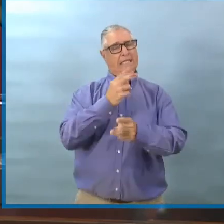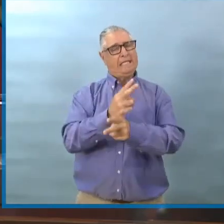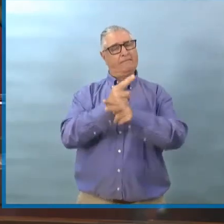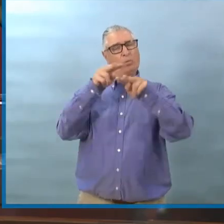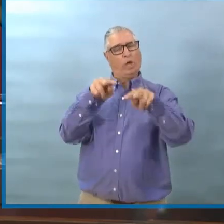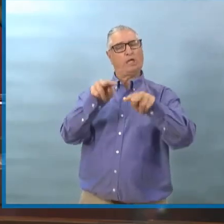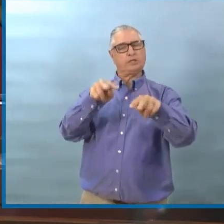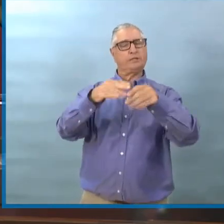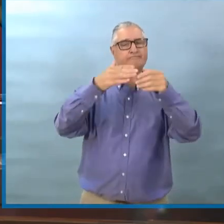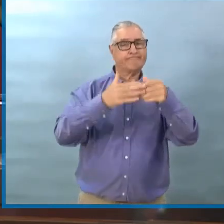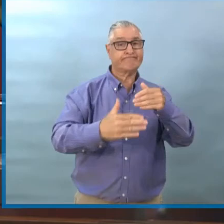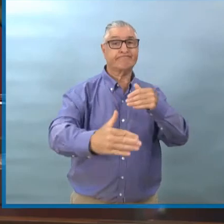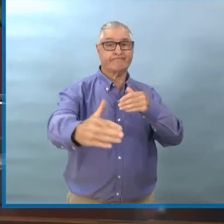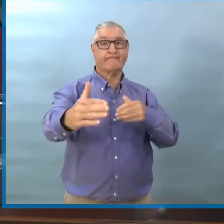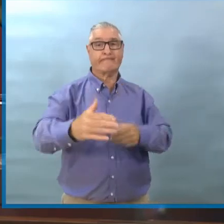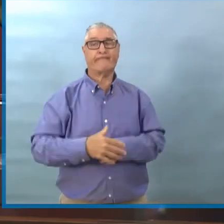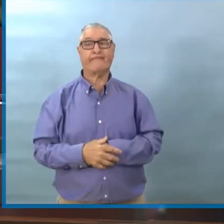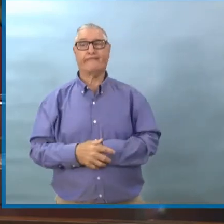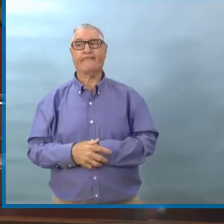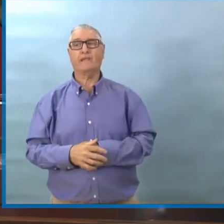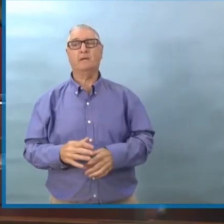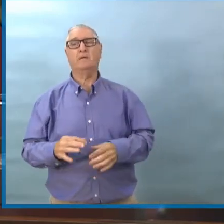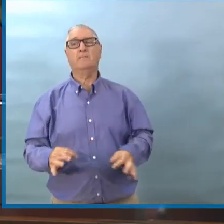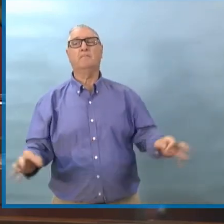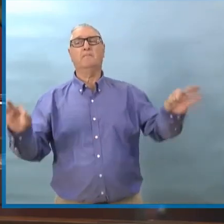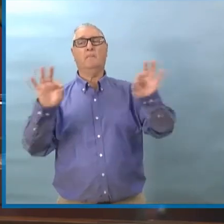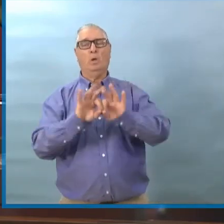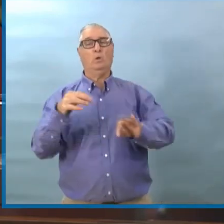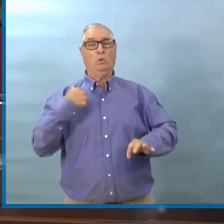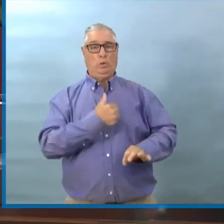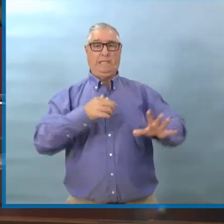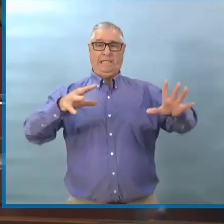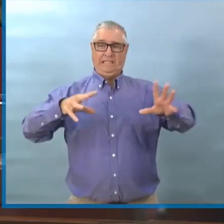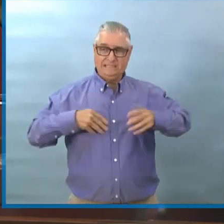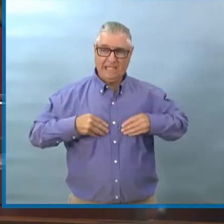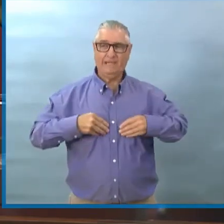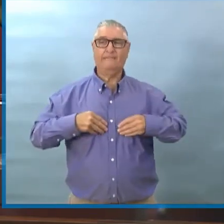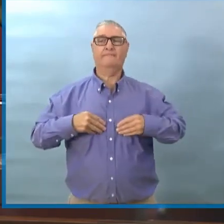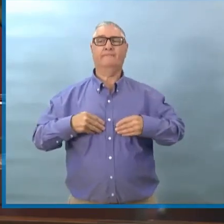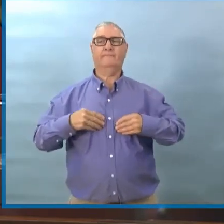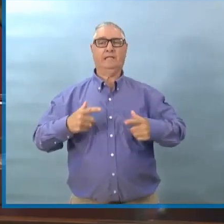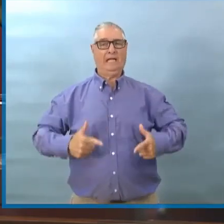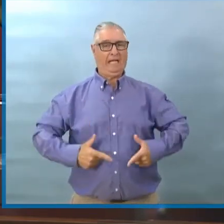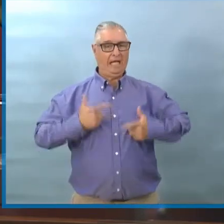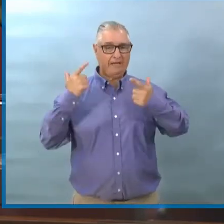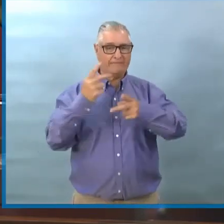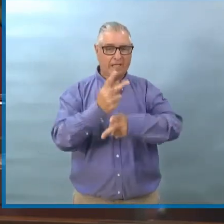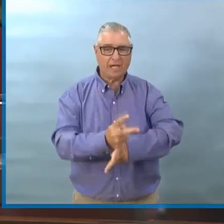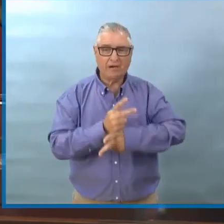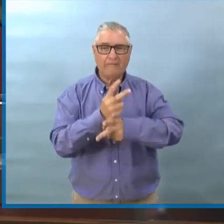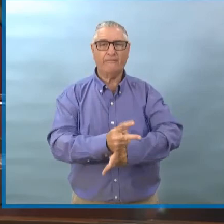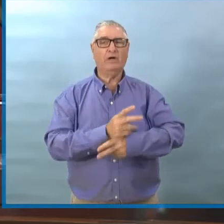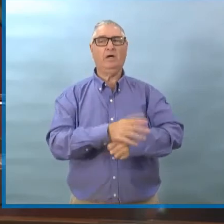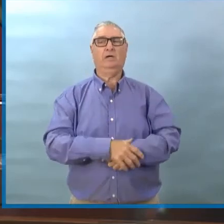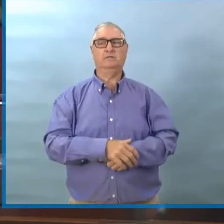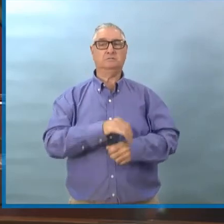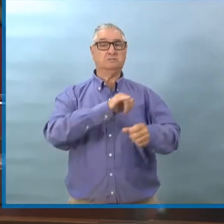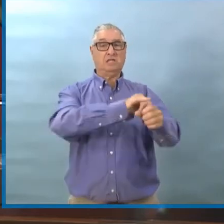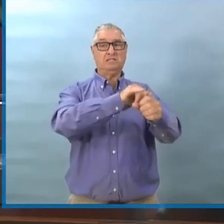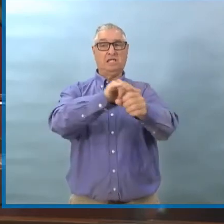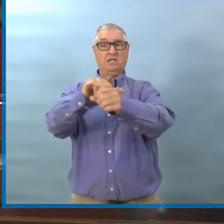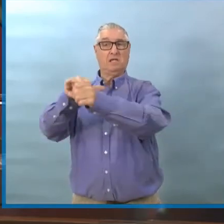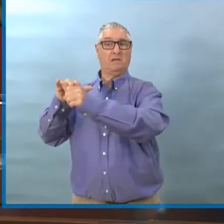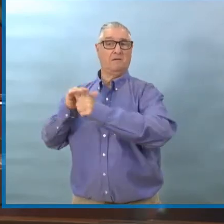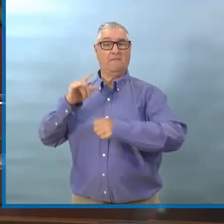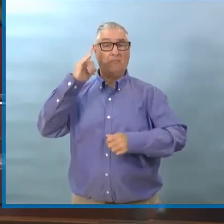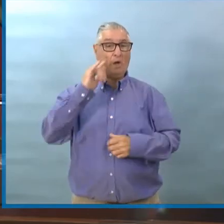assez longtemps. Donc il faut apprendre à vivre avec ce virus. Et on ne peut pas vivre enfermé pour toujours. Donc il y a beaucoup d'équilibre qui